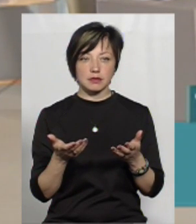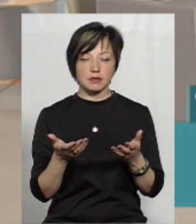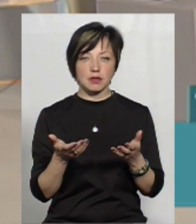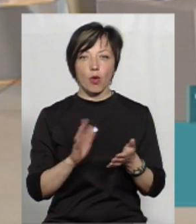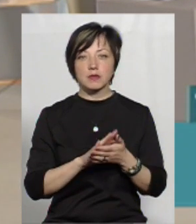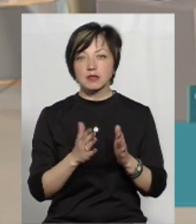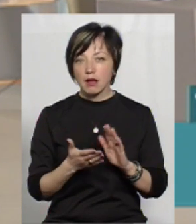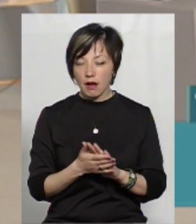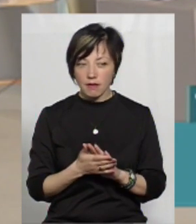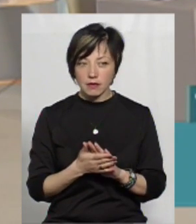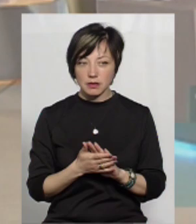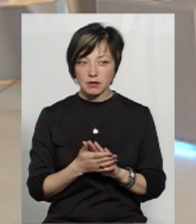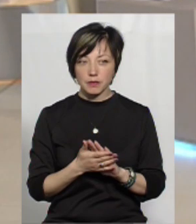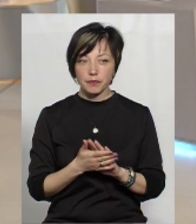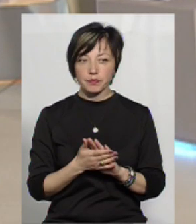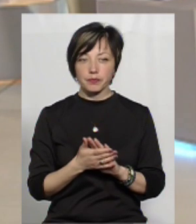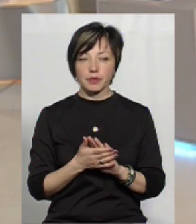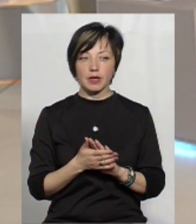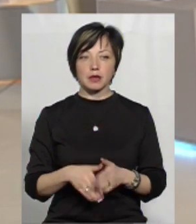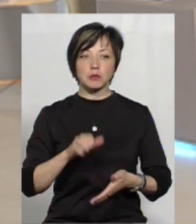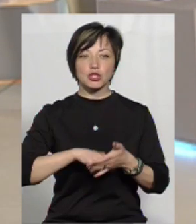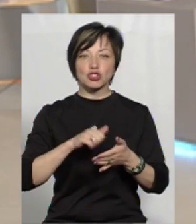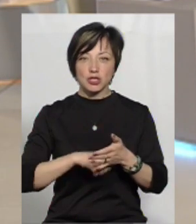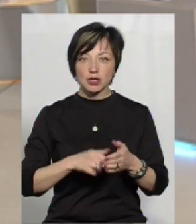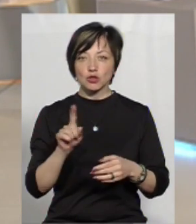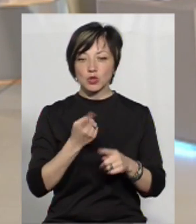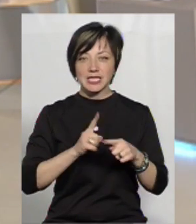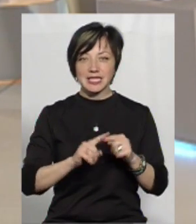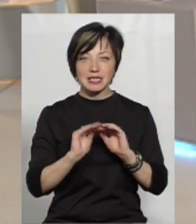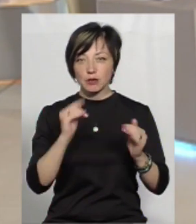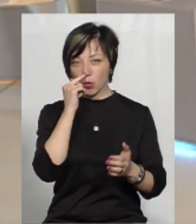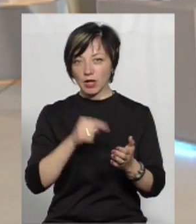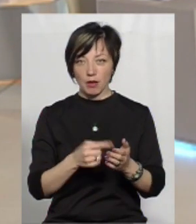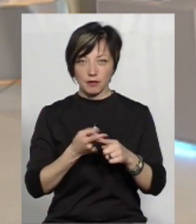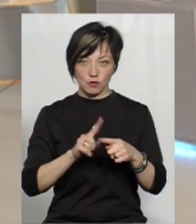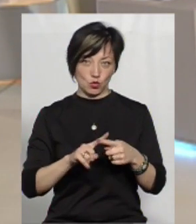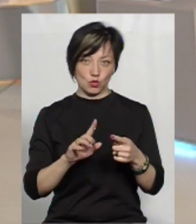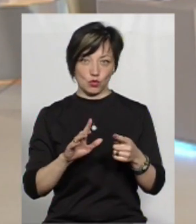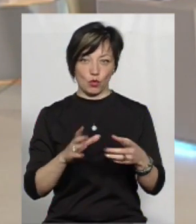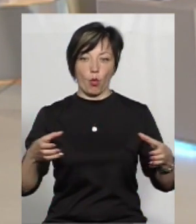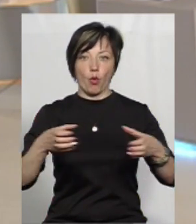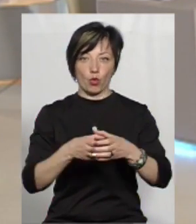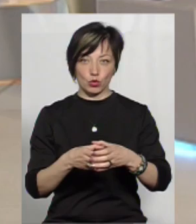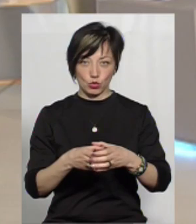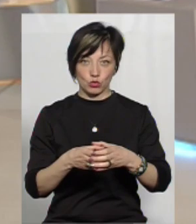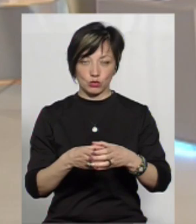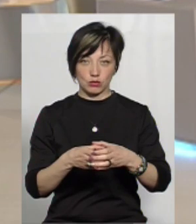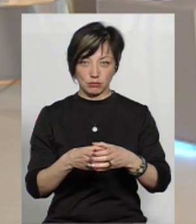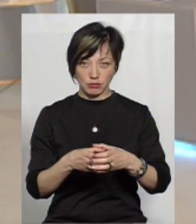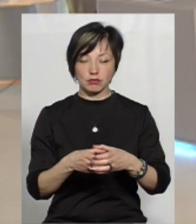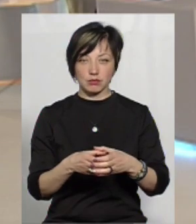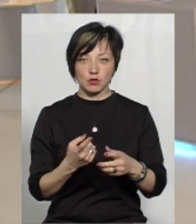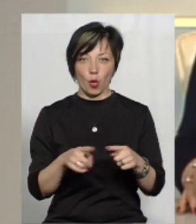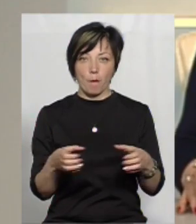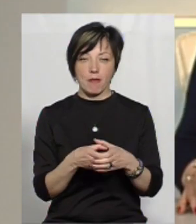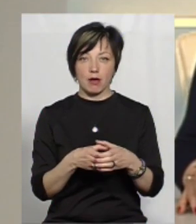які обставини спричинили до того, що ці підлітки потрапили в цю когорту. Цю компанію.